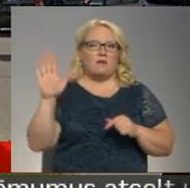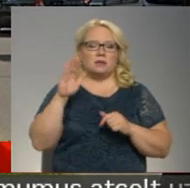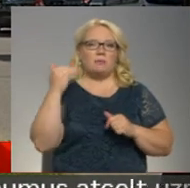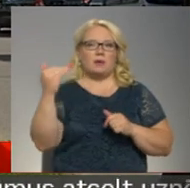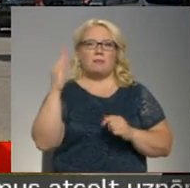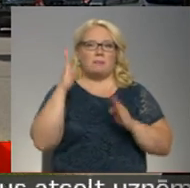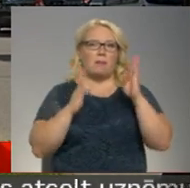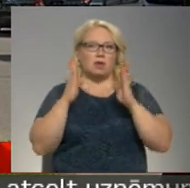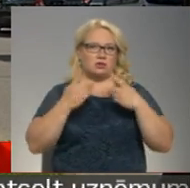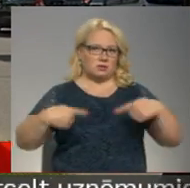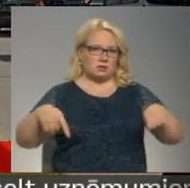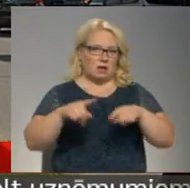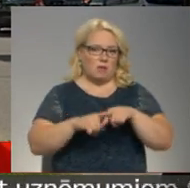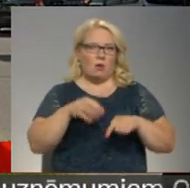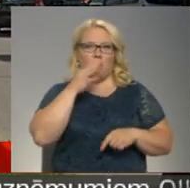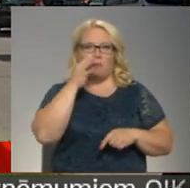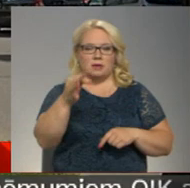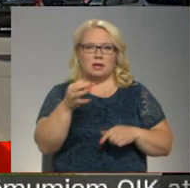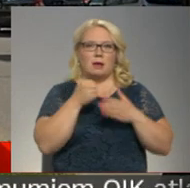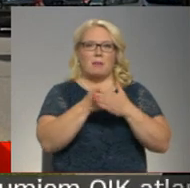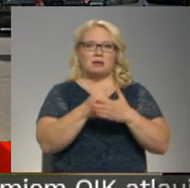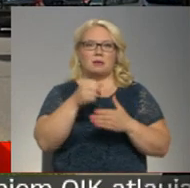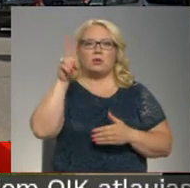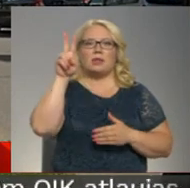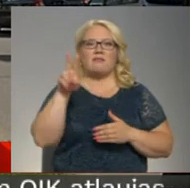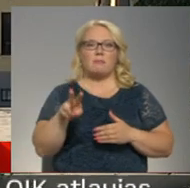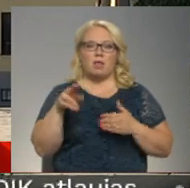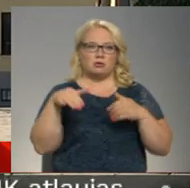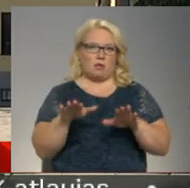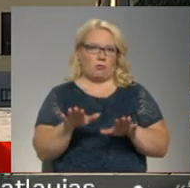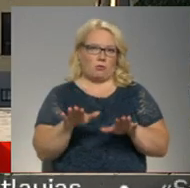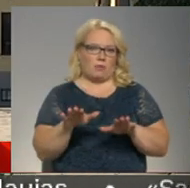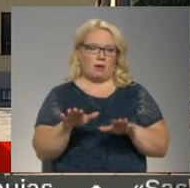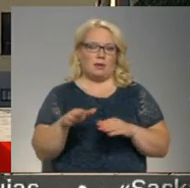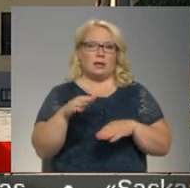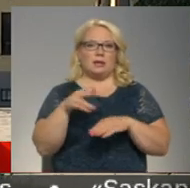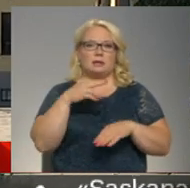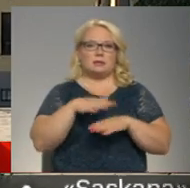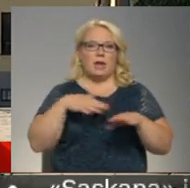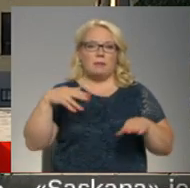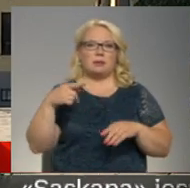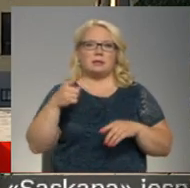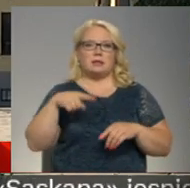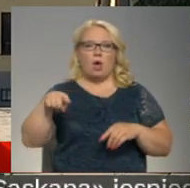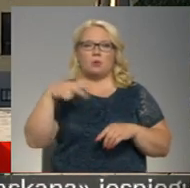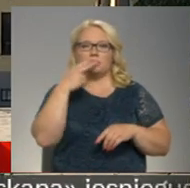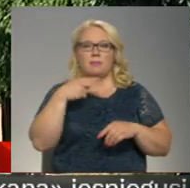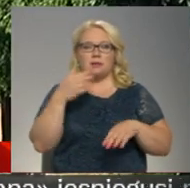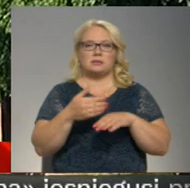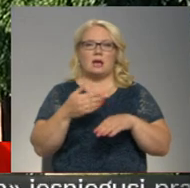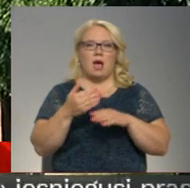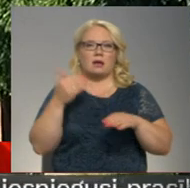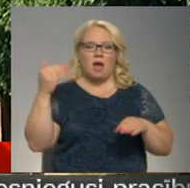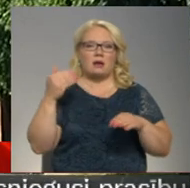mežas zemi un tik pateicis, ka maksimums divi mēneši lēmumam. Sājums tautsēmniecības agrārās vids un reģionālās